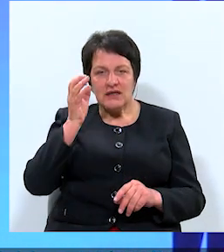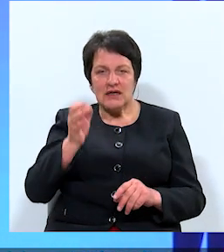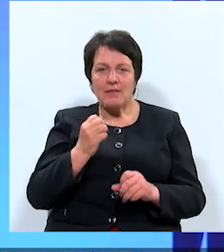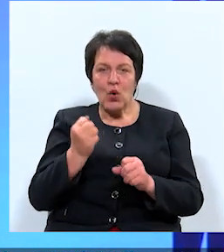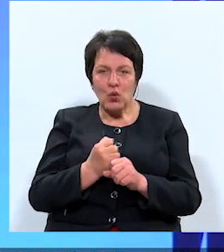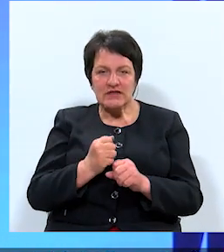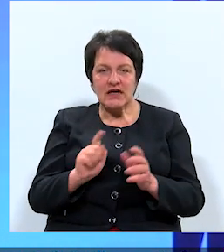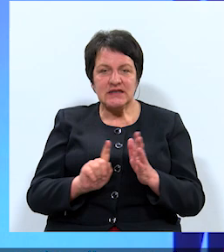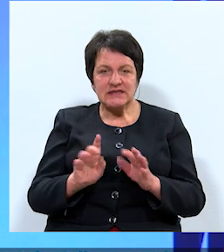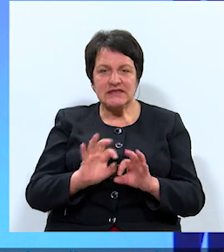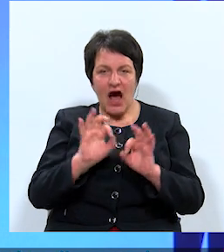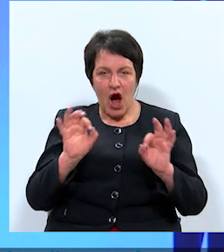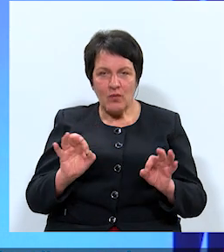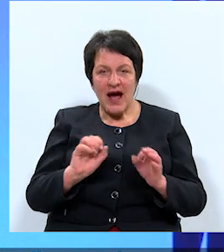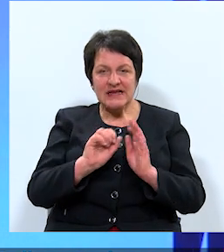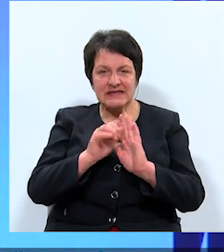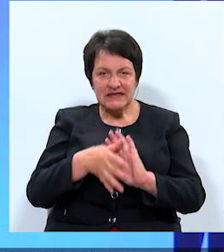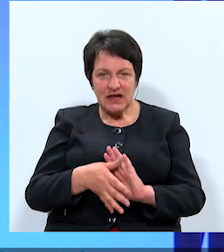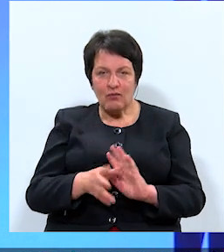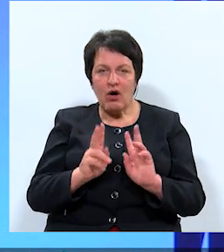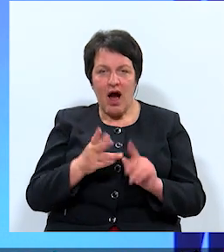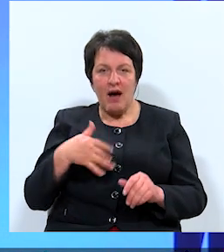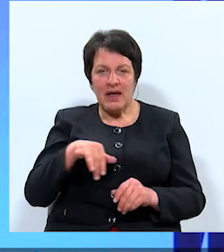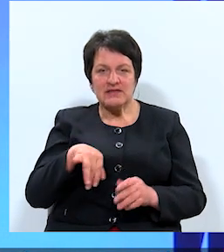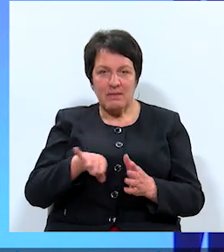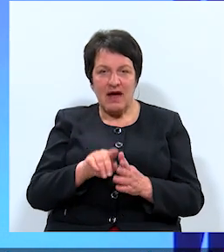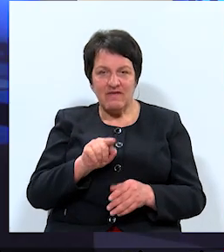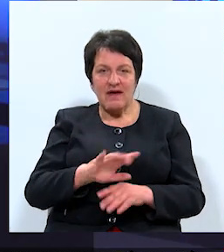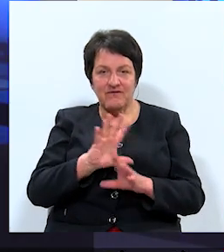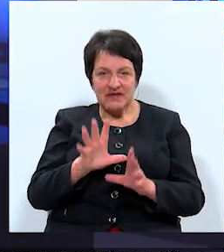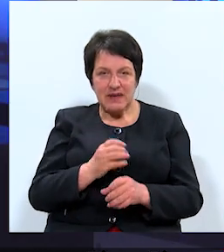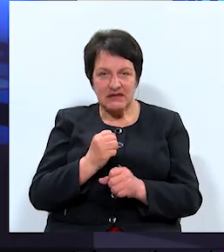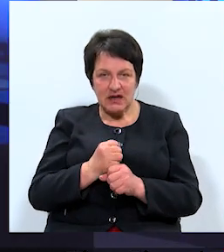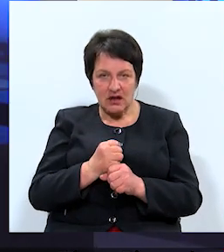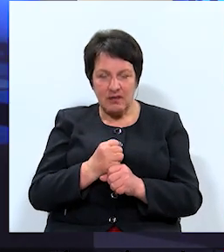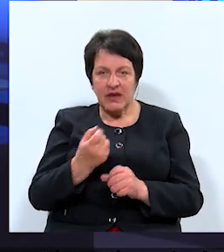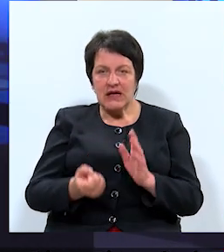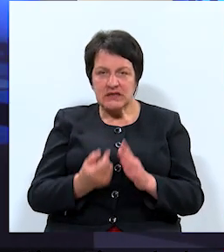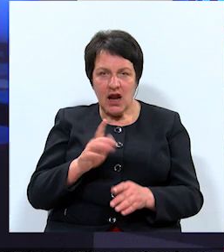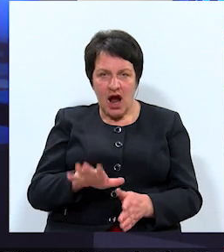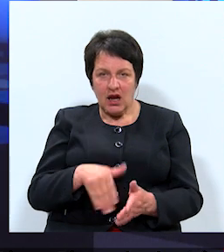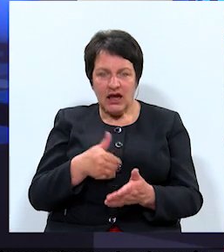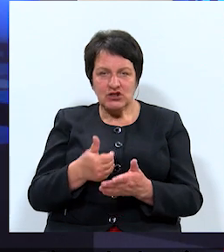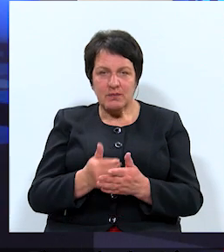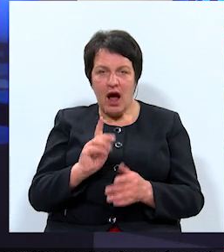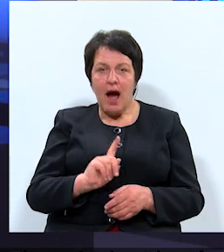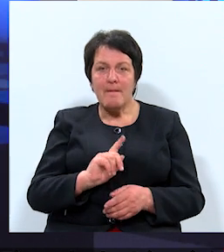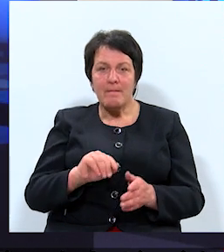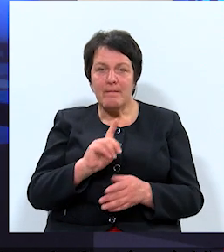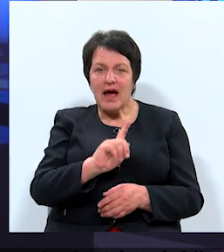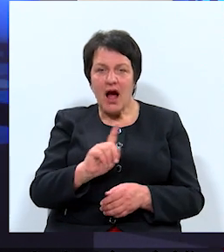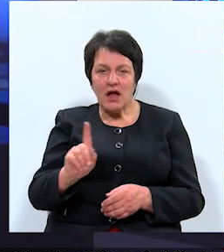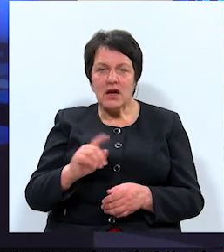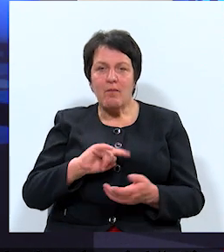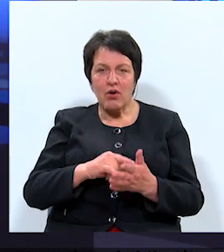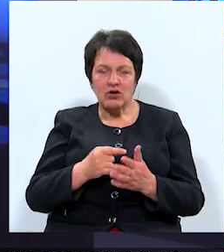uztaisīt sākumā sistēmu, kā mēs pie viņiem vispār strādājam. Jo sanāk līdz šim, kad pie katra projekta